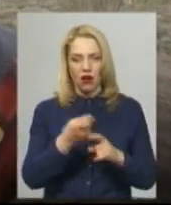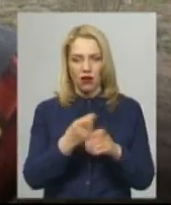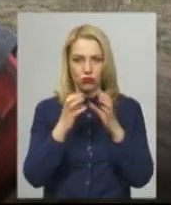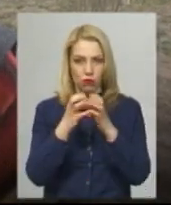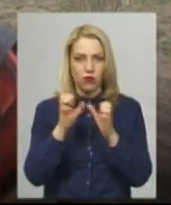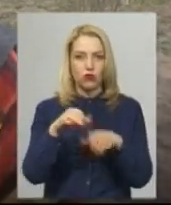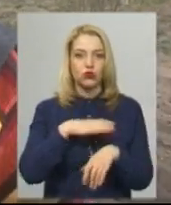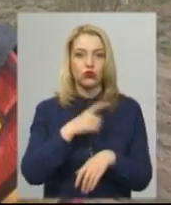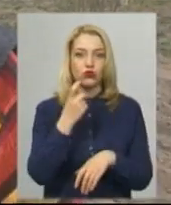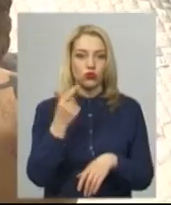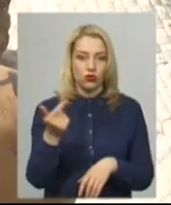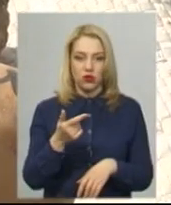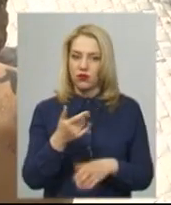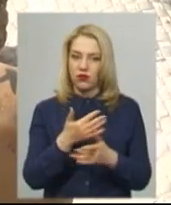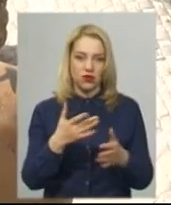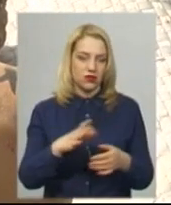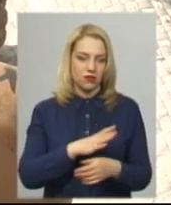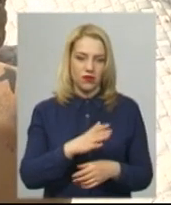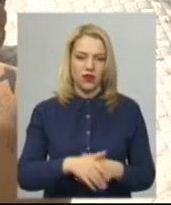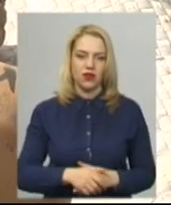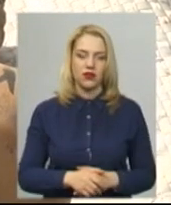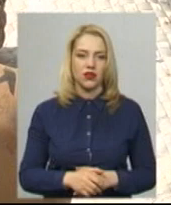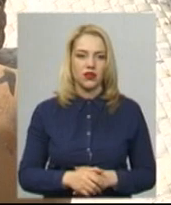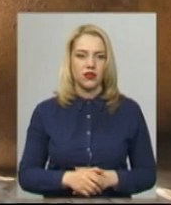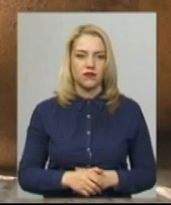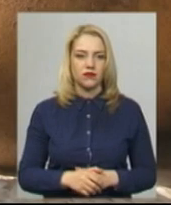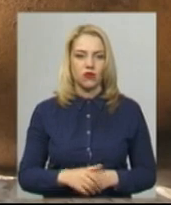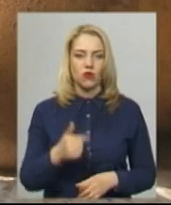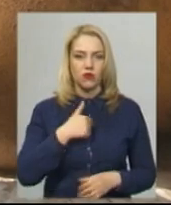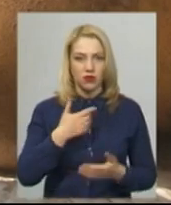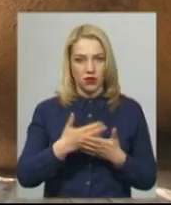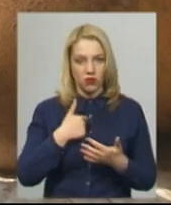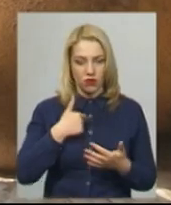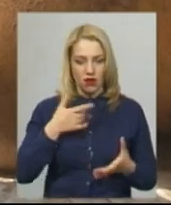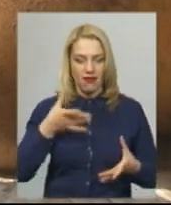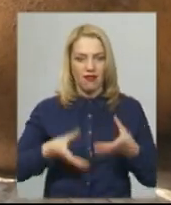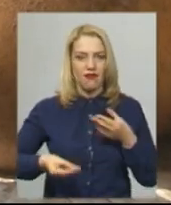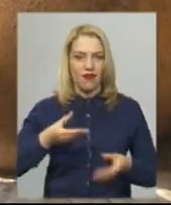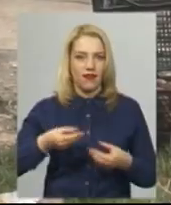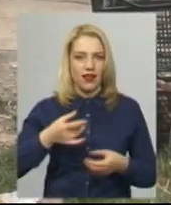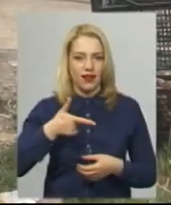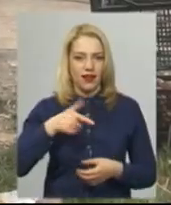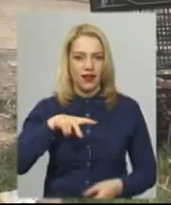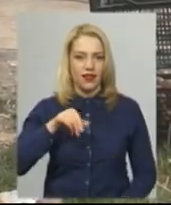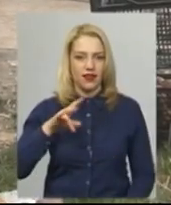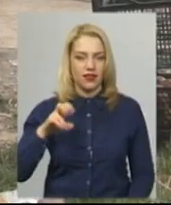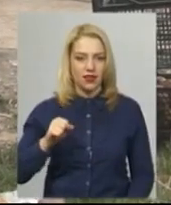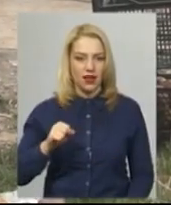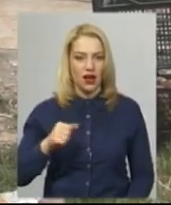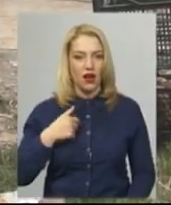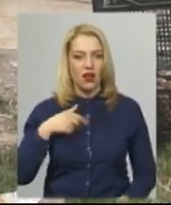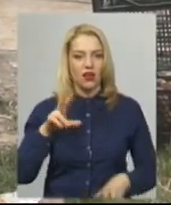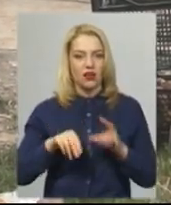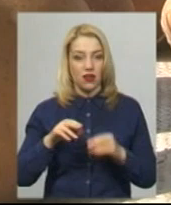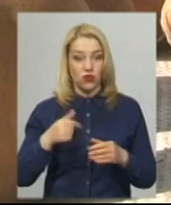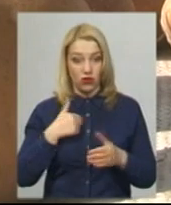буває, по-різному буває. У мене глина, і що на моїй глині родить, то я рахую, на всяких землях